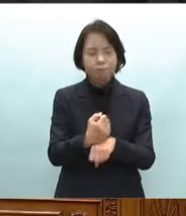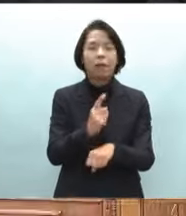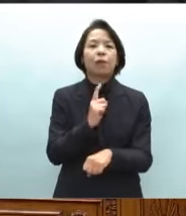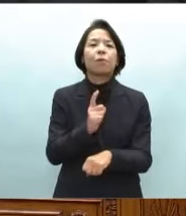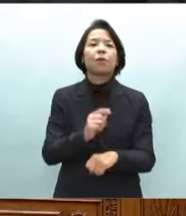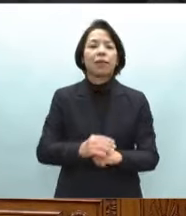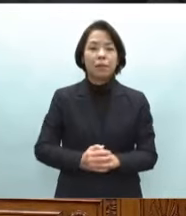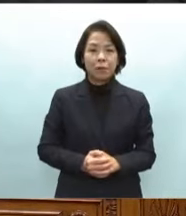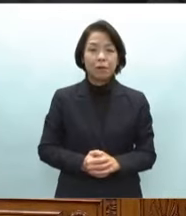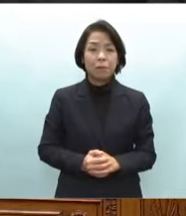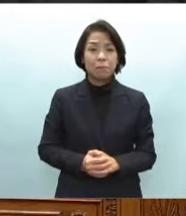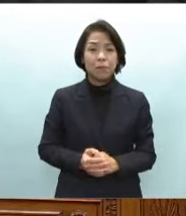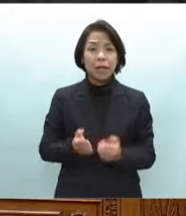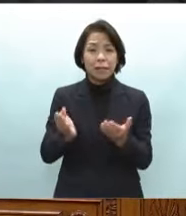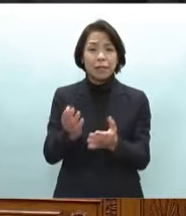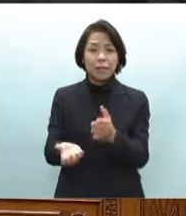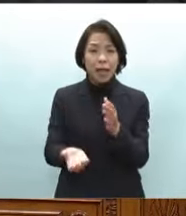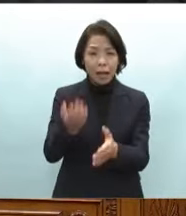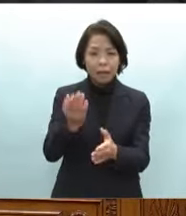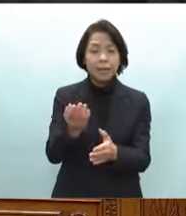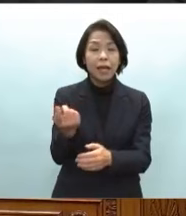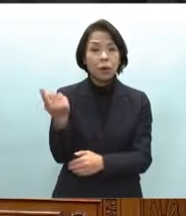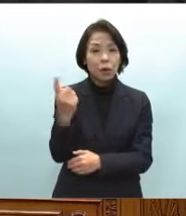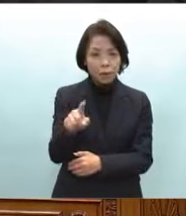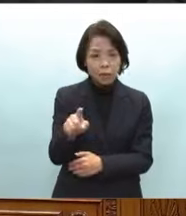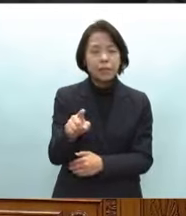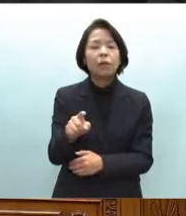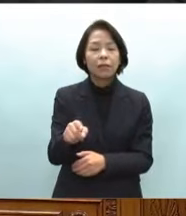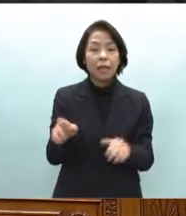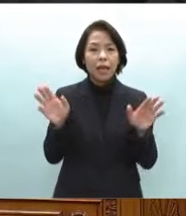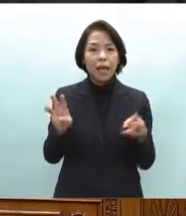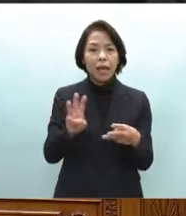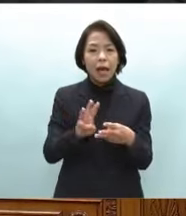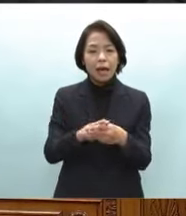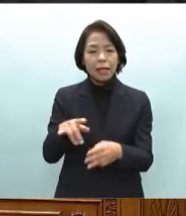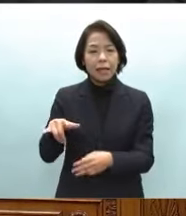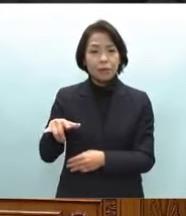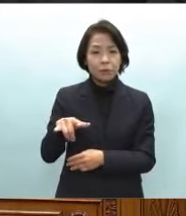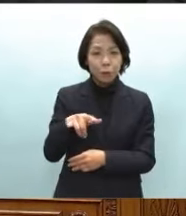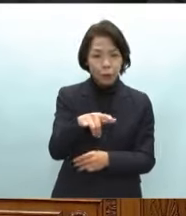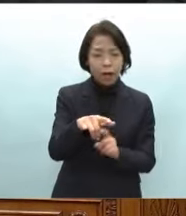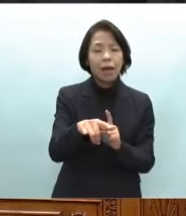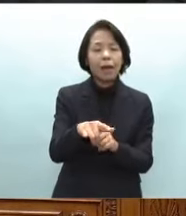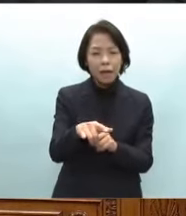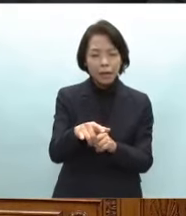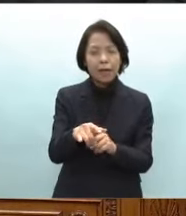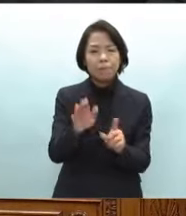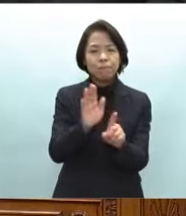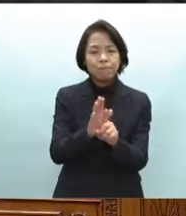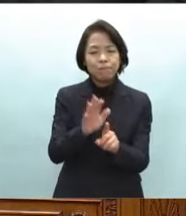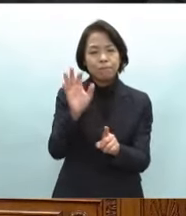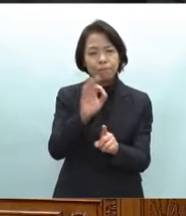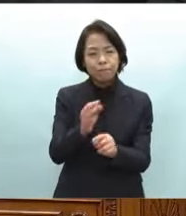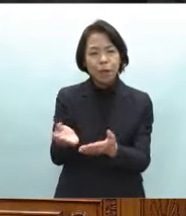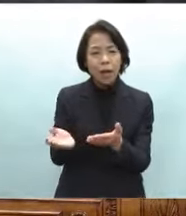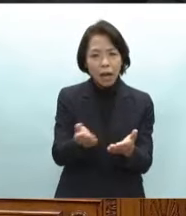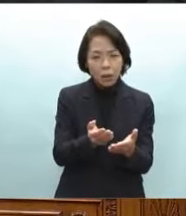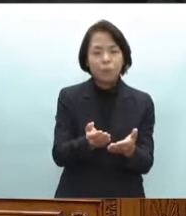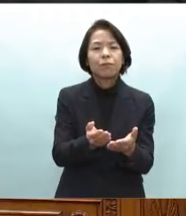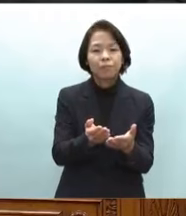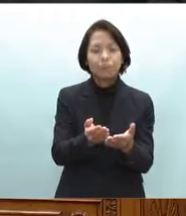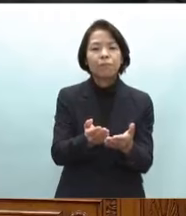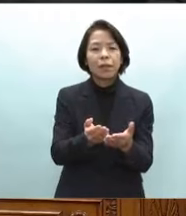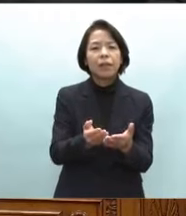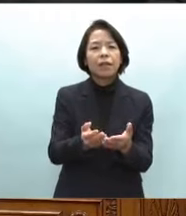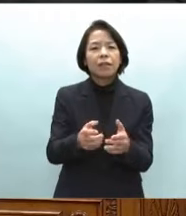地震発生の翌日羽田空港から被災地に支援物資を運ぶ任務の最中職に準じら